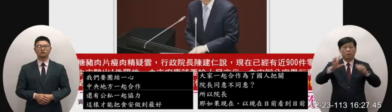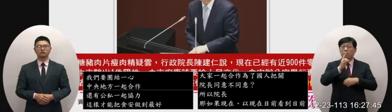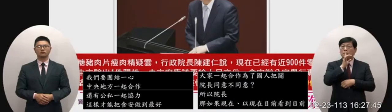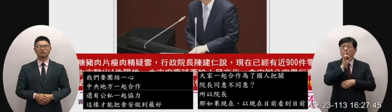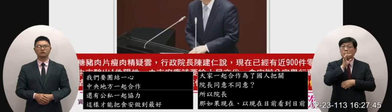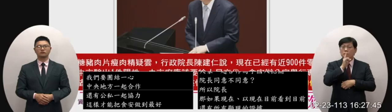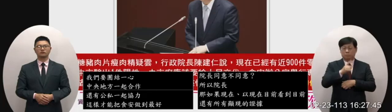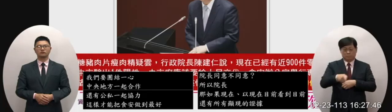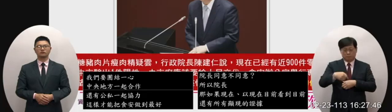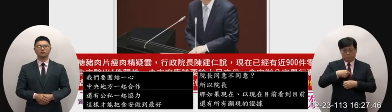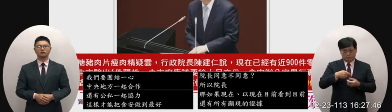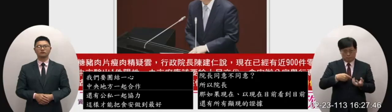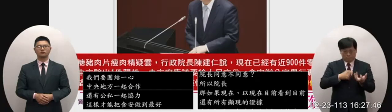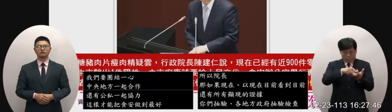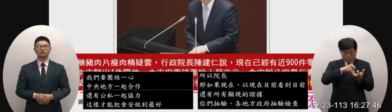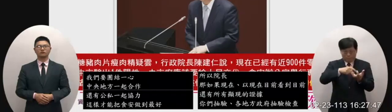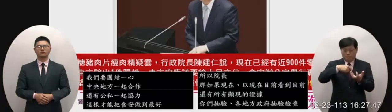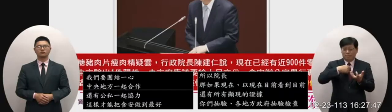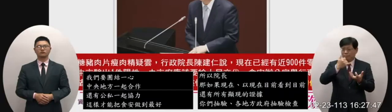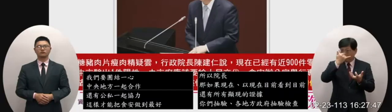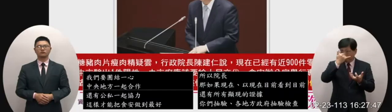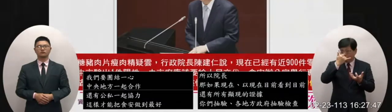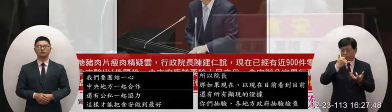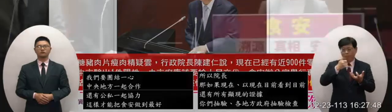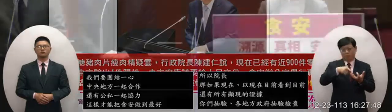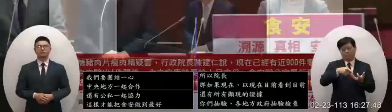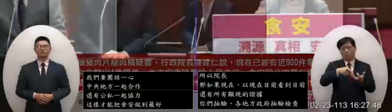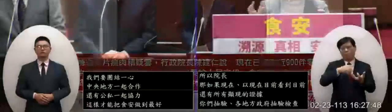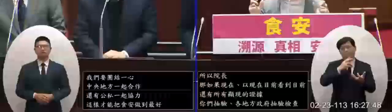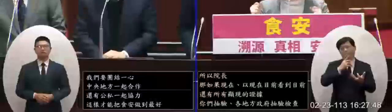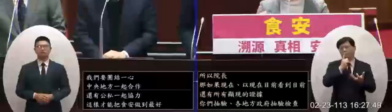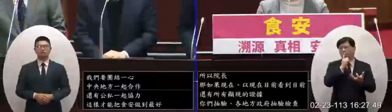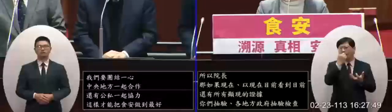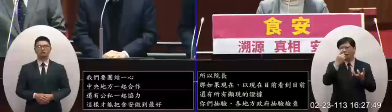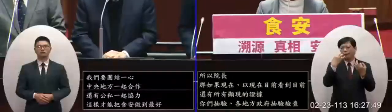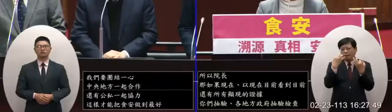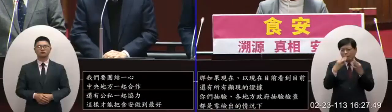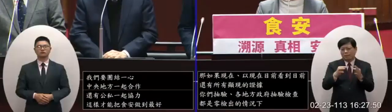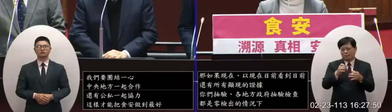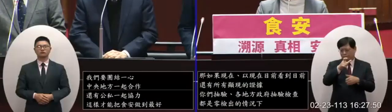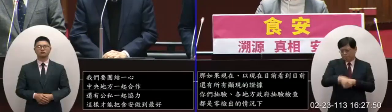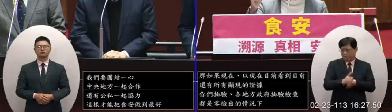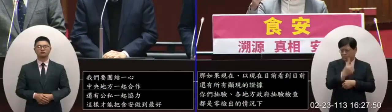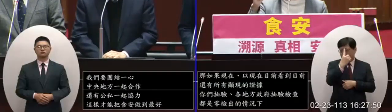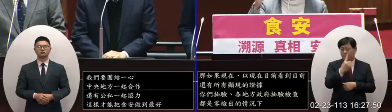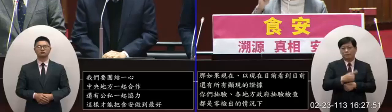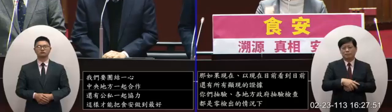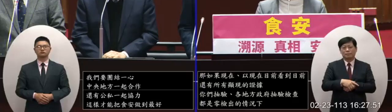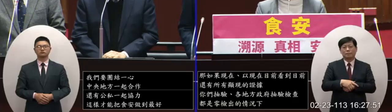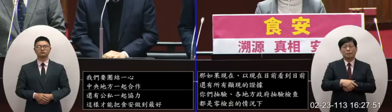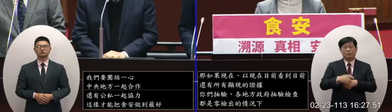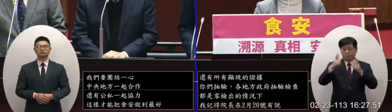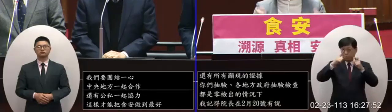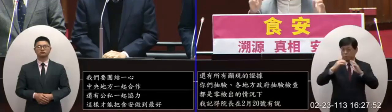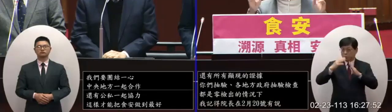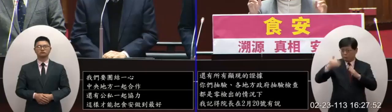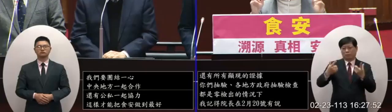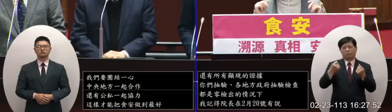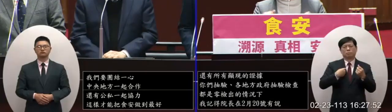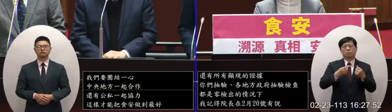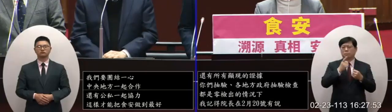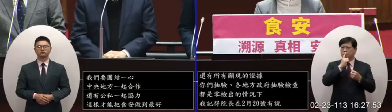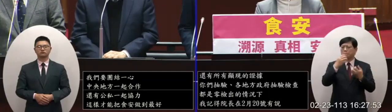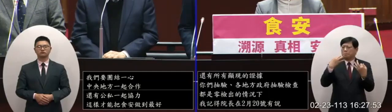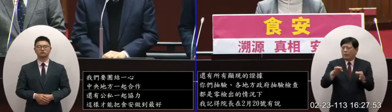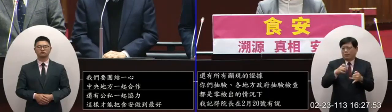台中的天選之肉這個個案是一個單純的一個個案那盧市長也說這是一個